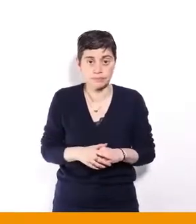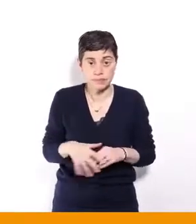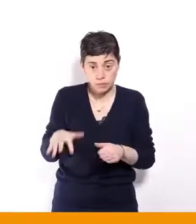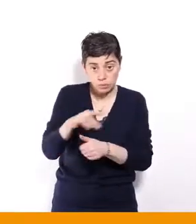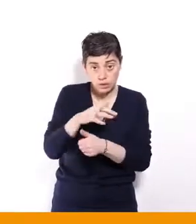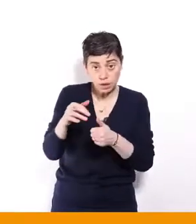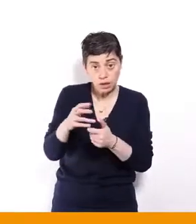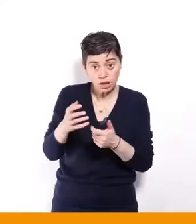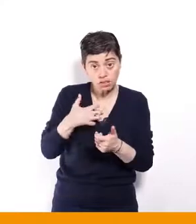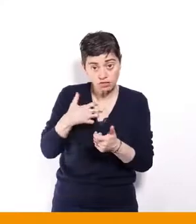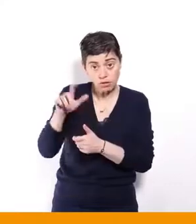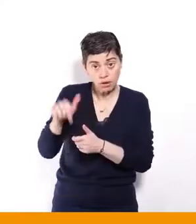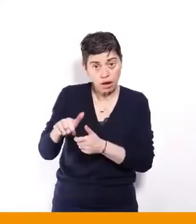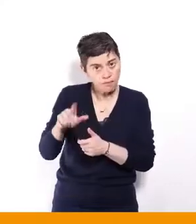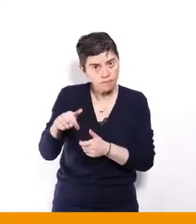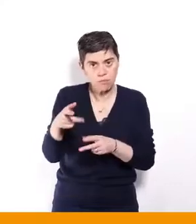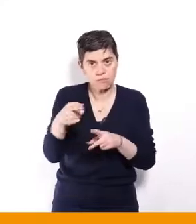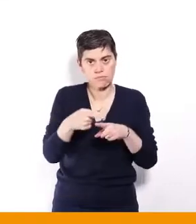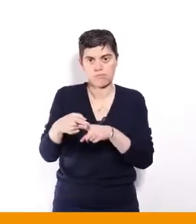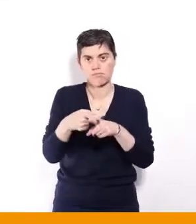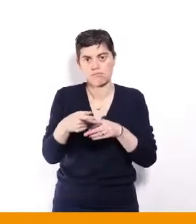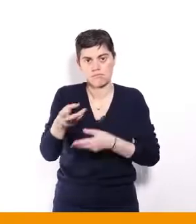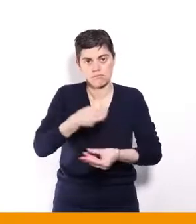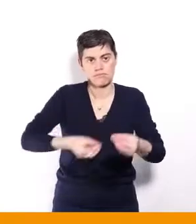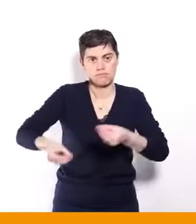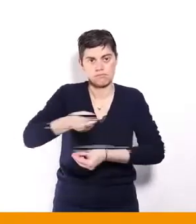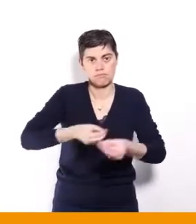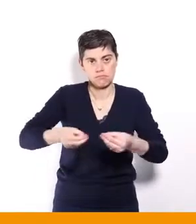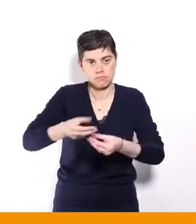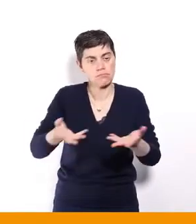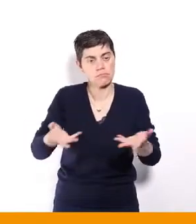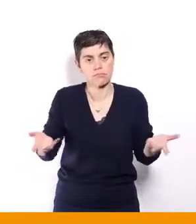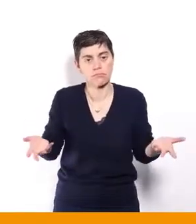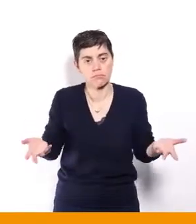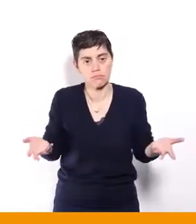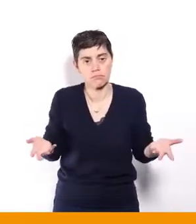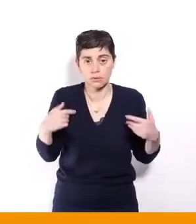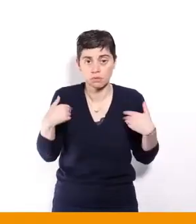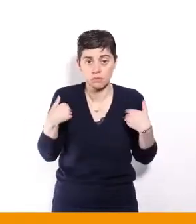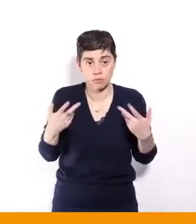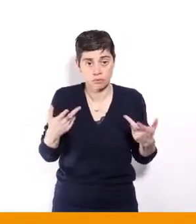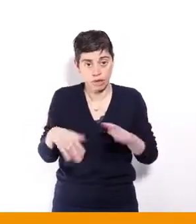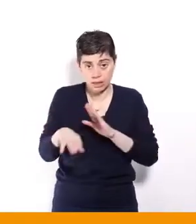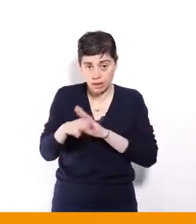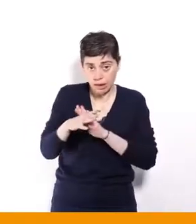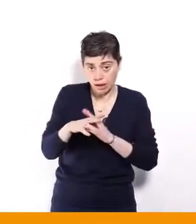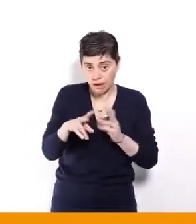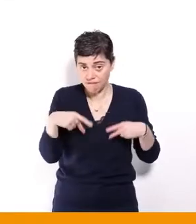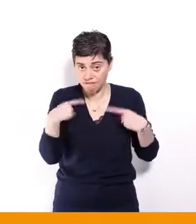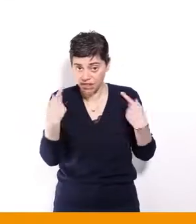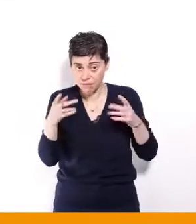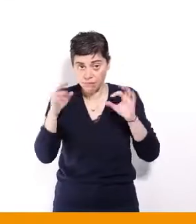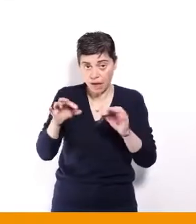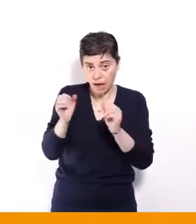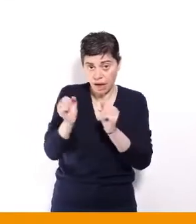Donc, nous, est parti de ce qu'il fallait, finalement, pour vivre, sans être dans l'inquiétude